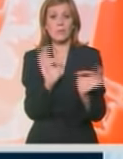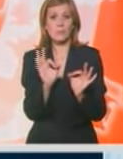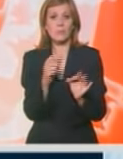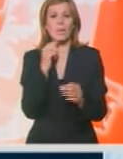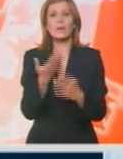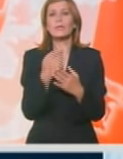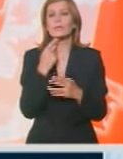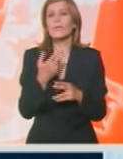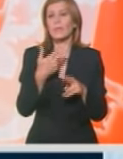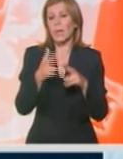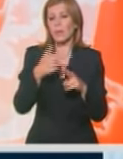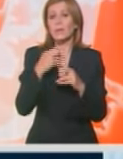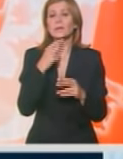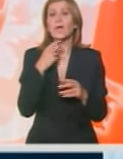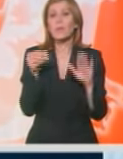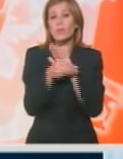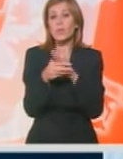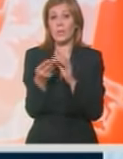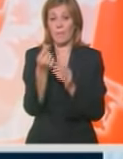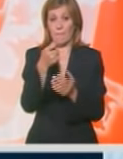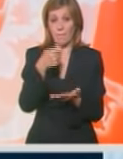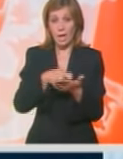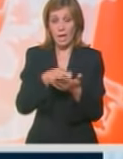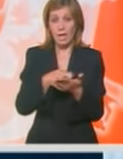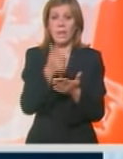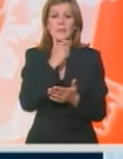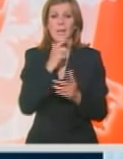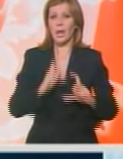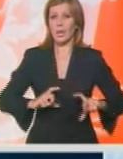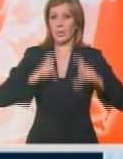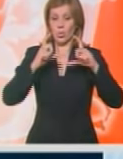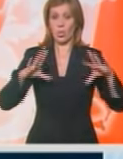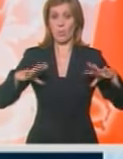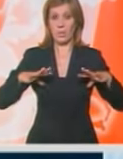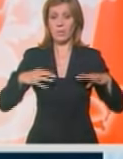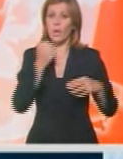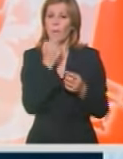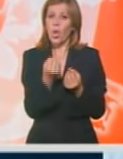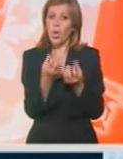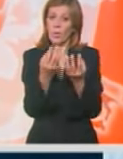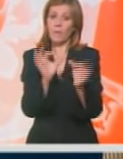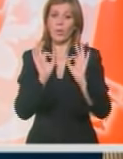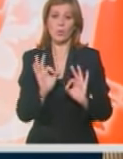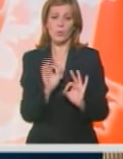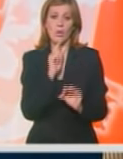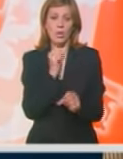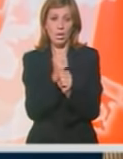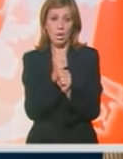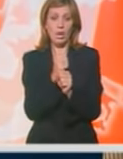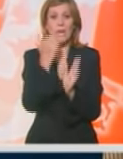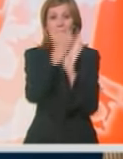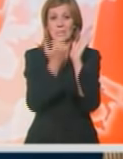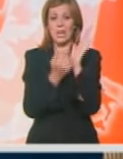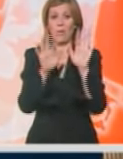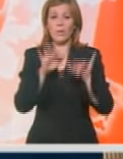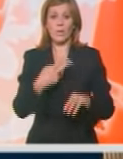rebalansom budžeta sredstva za stari dug penzionerima poljoprivrednog osiguranja. U zakonu o